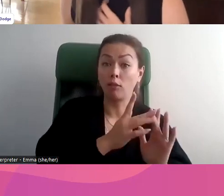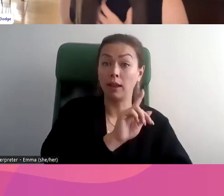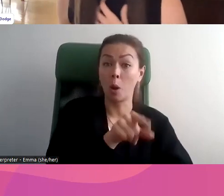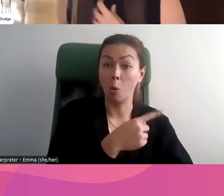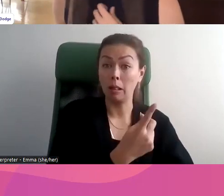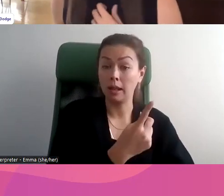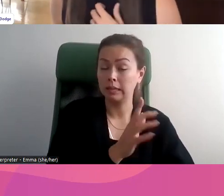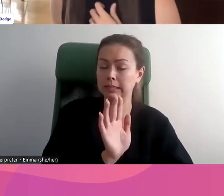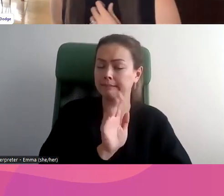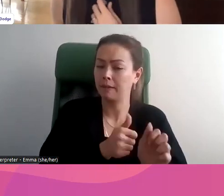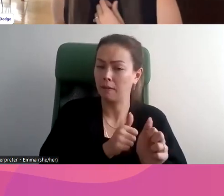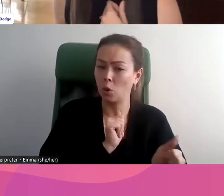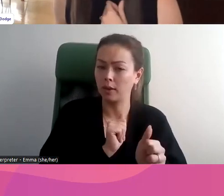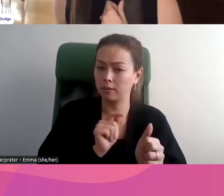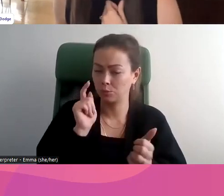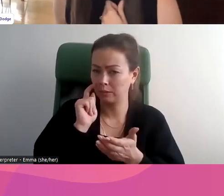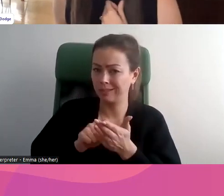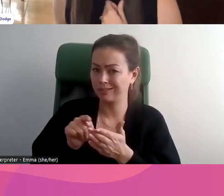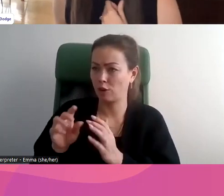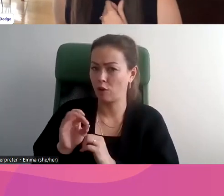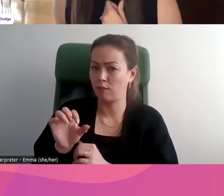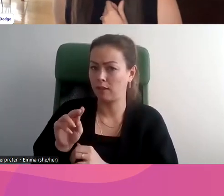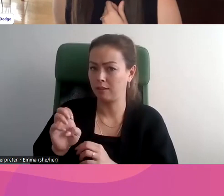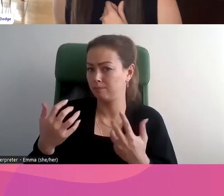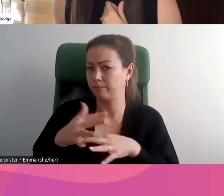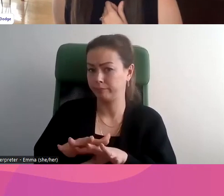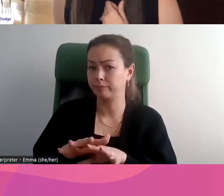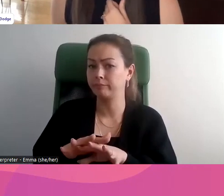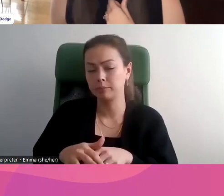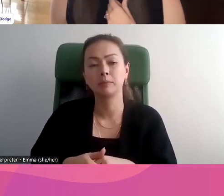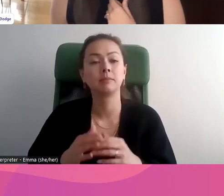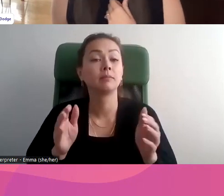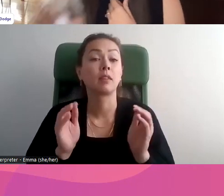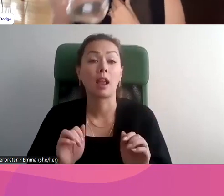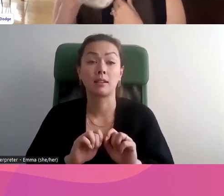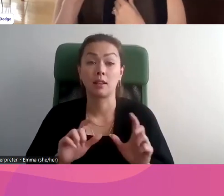est entièrement entrecroisée. Prochaine d'appos.